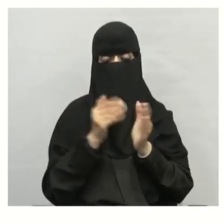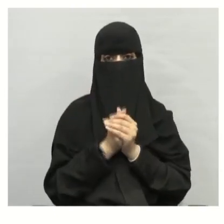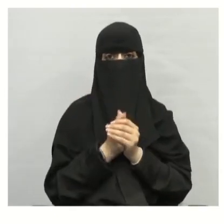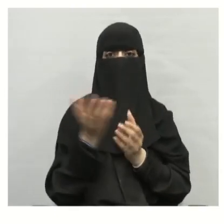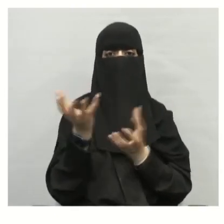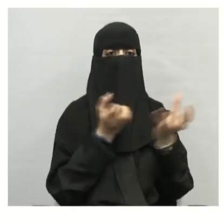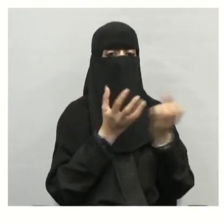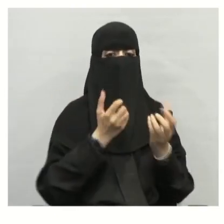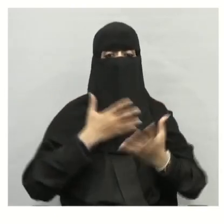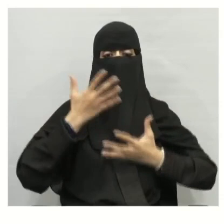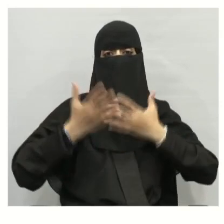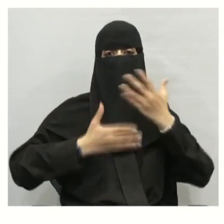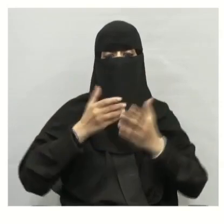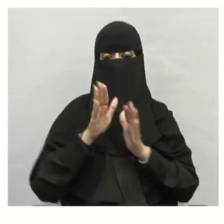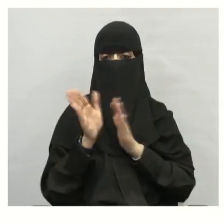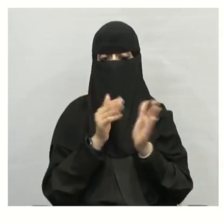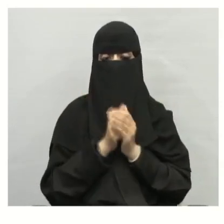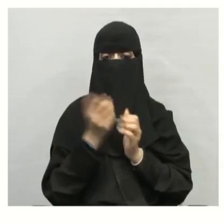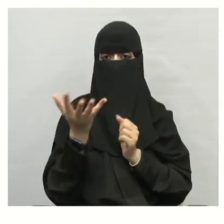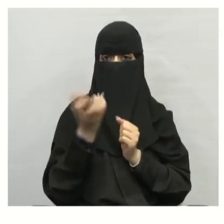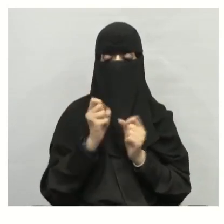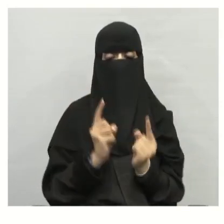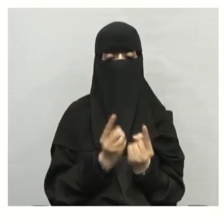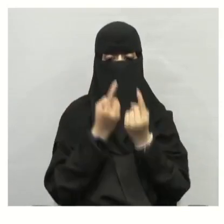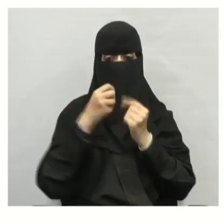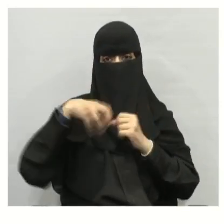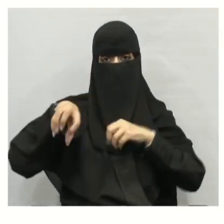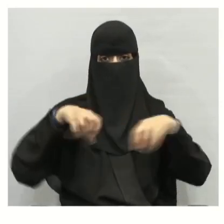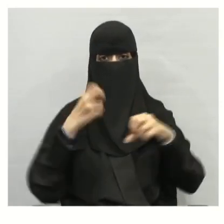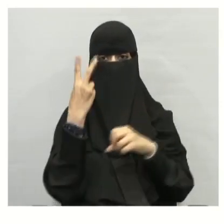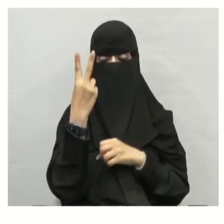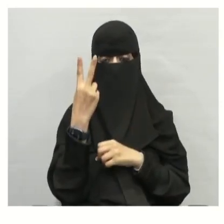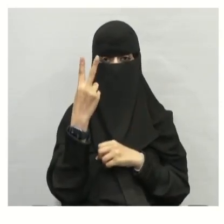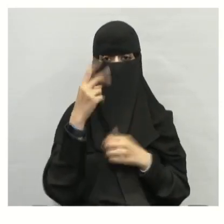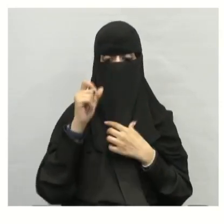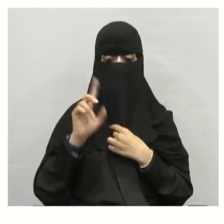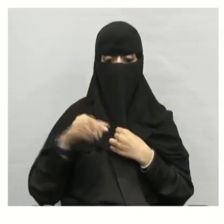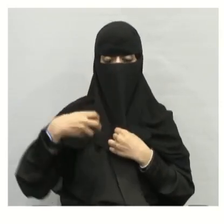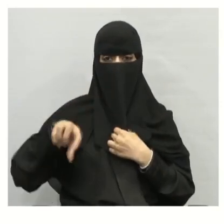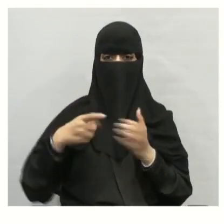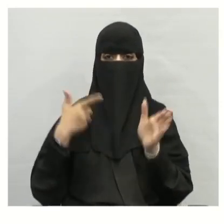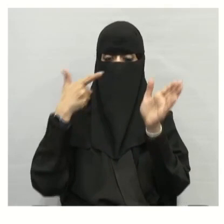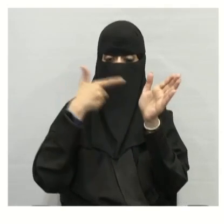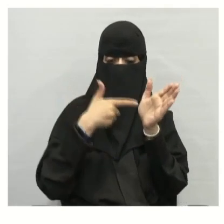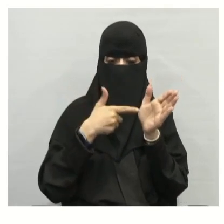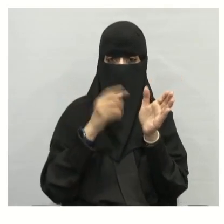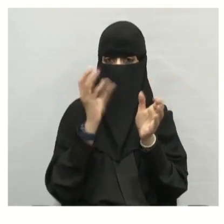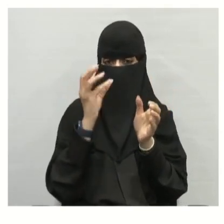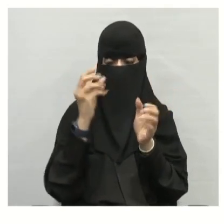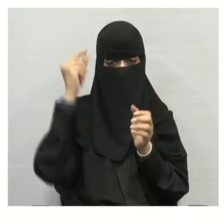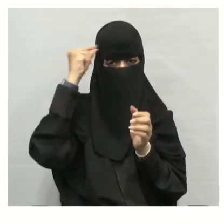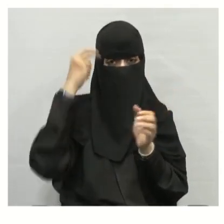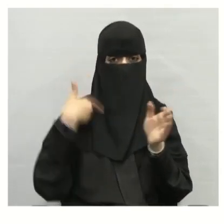مصادر الطاقة، ما هي مصادر الطاقة؟ هي الموارد الطبيعية وهي نوعين الفحم الحجري